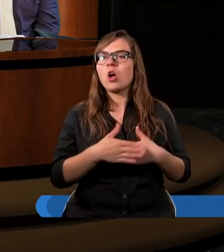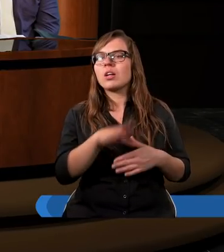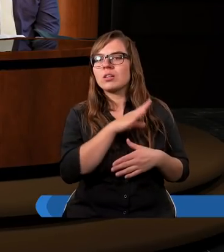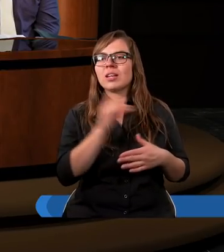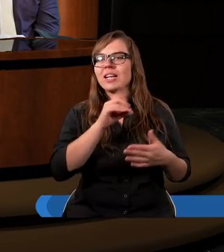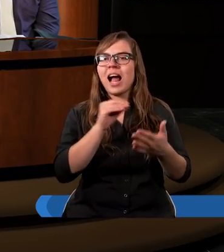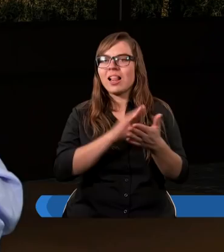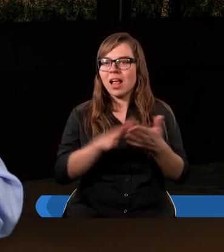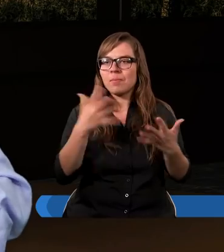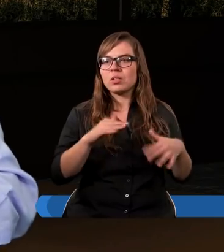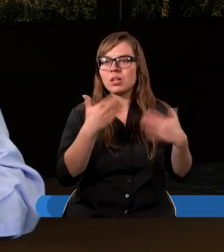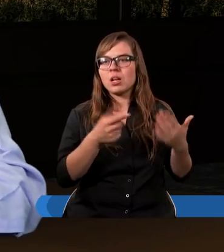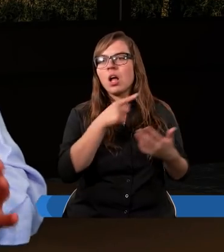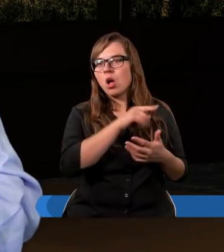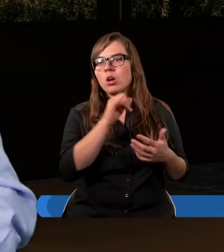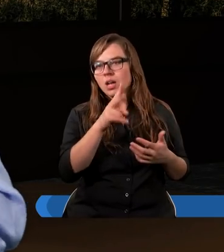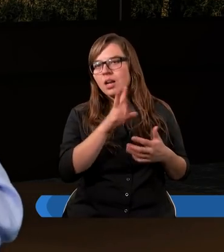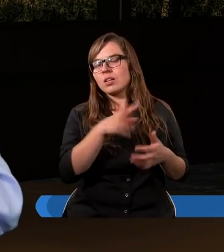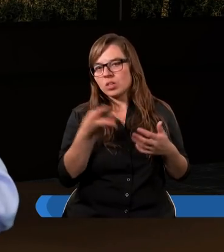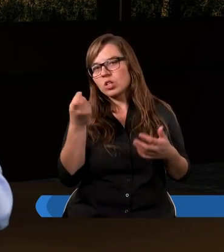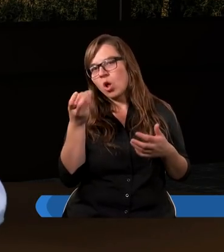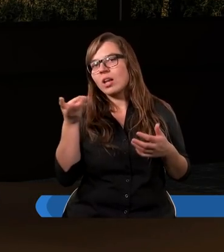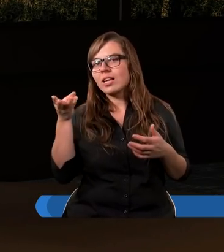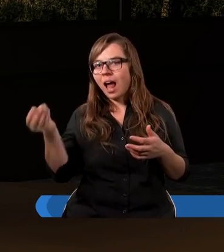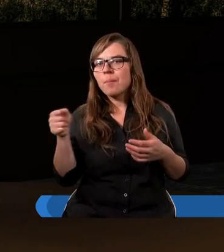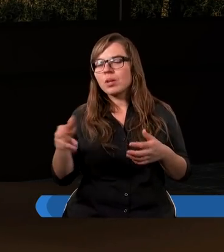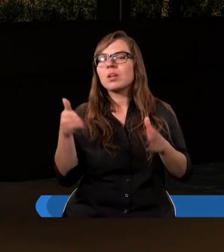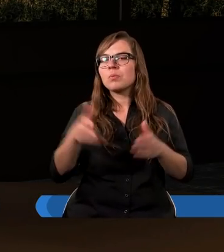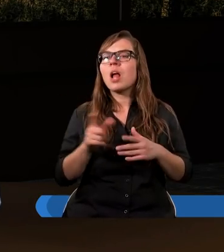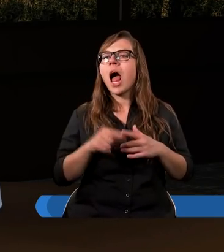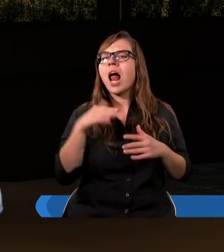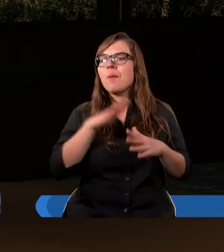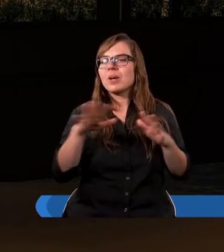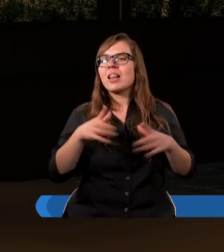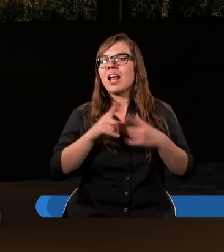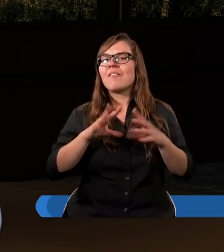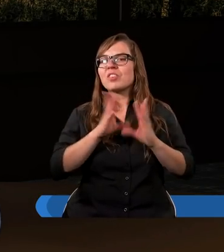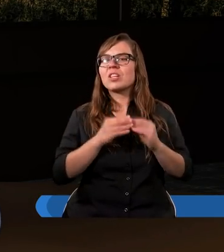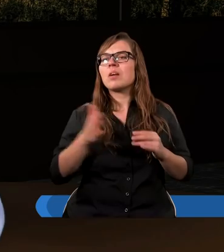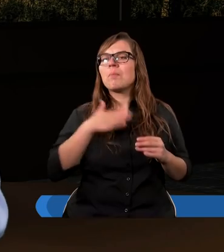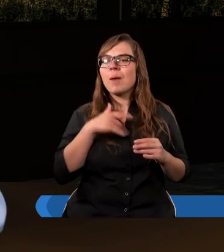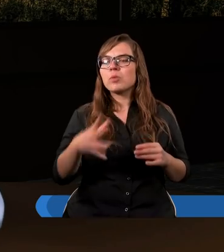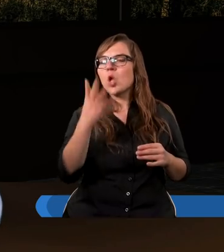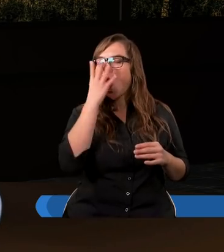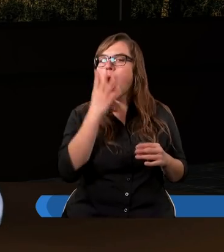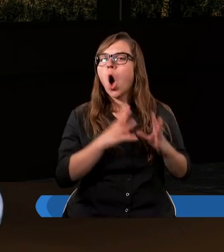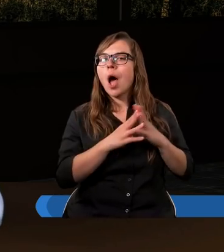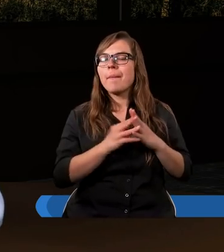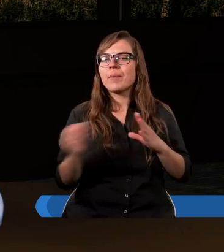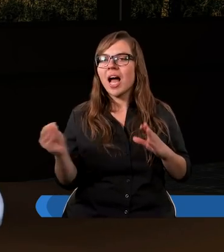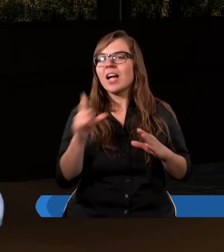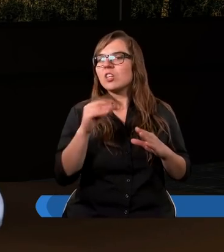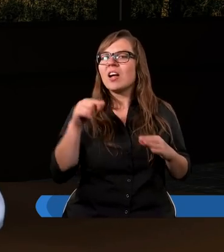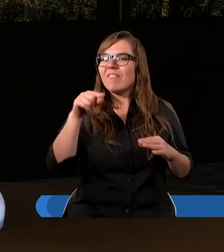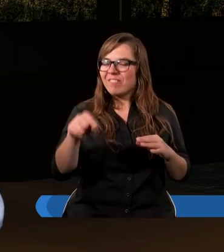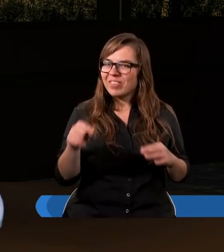darmo to chcieli dać. On jednak tam zapłacił za to, ale przede wszystkim tu mamy obraz, że